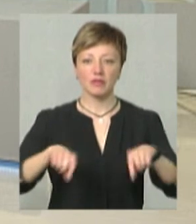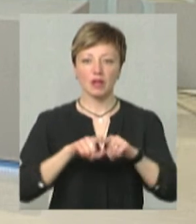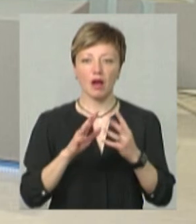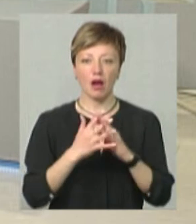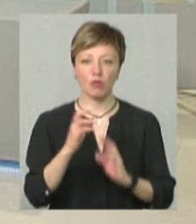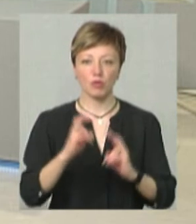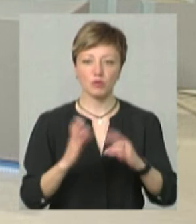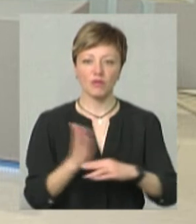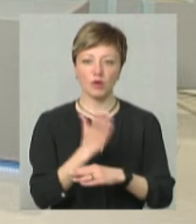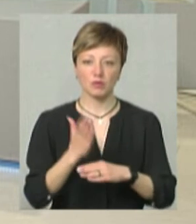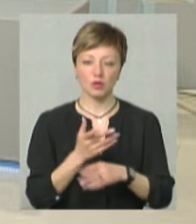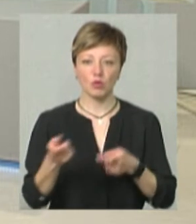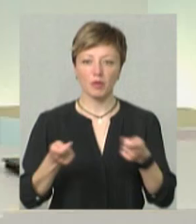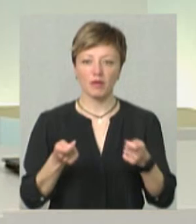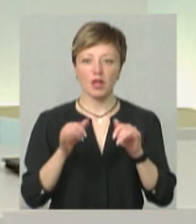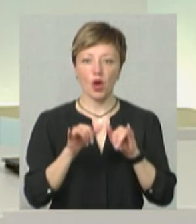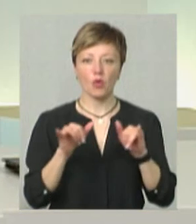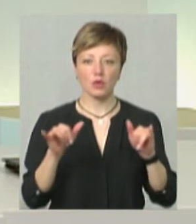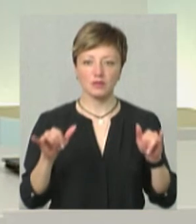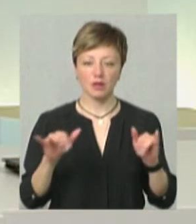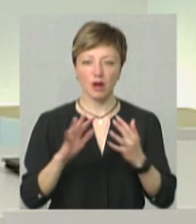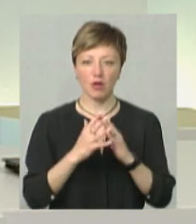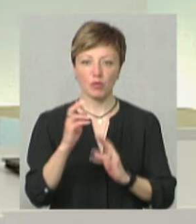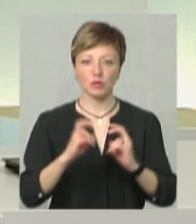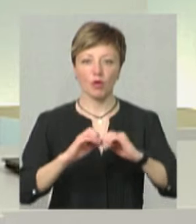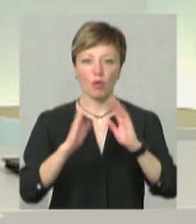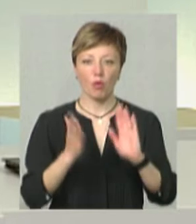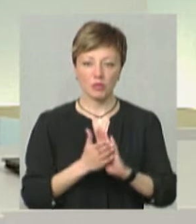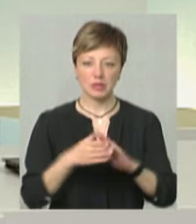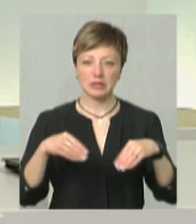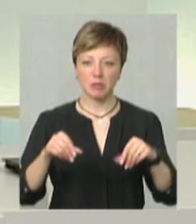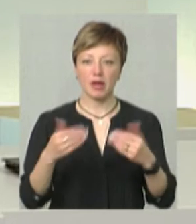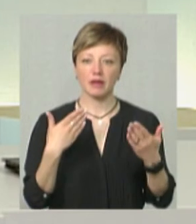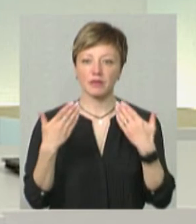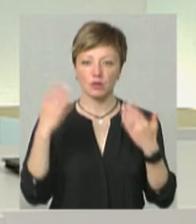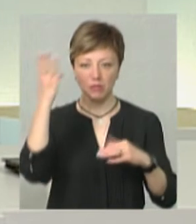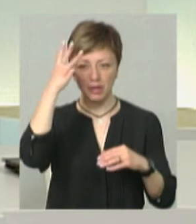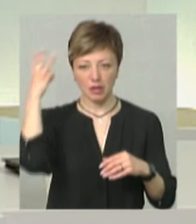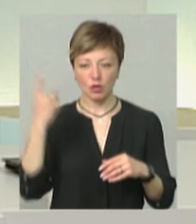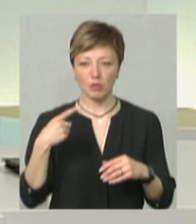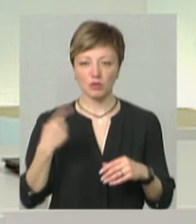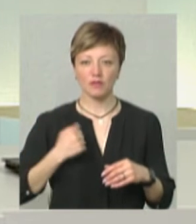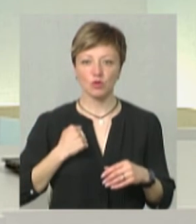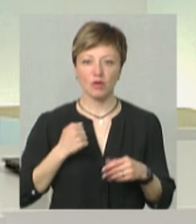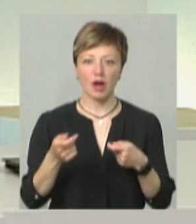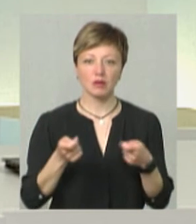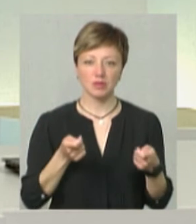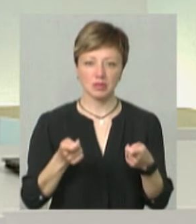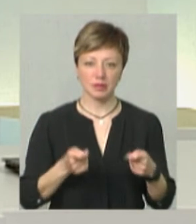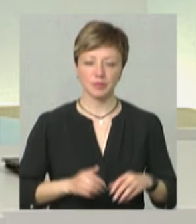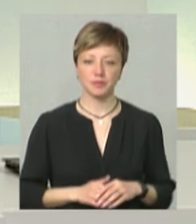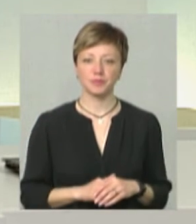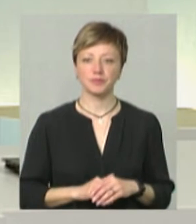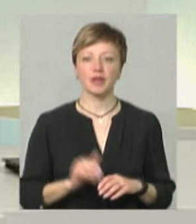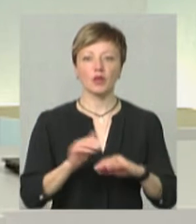агропромислового виробництва управління розвитку агропромислового комплексу та земельних відносин Хмельницької обласної військової адміністрації Вандою